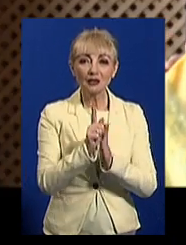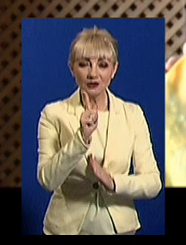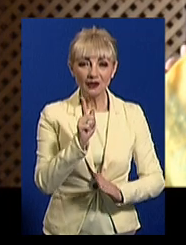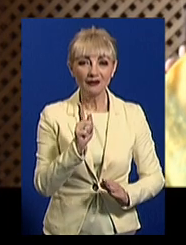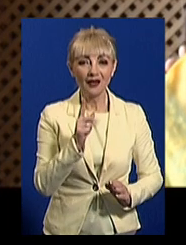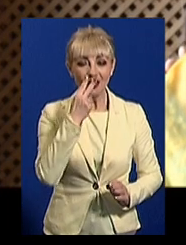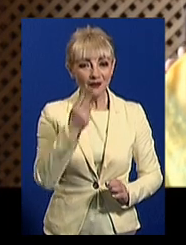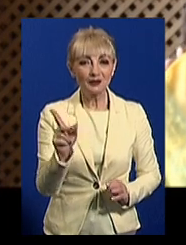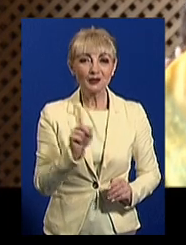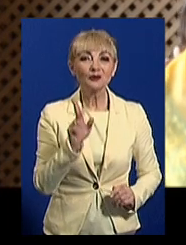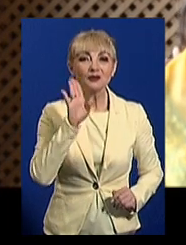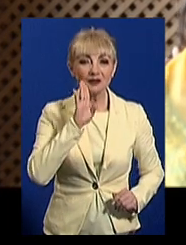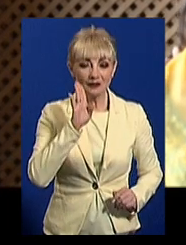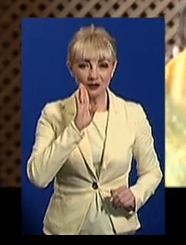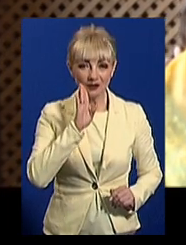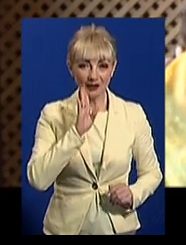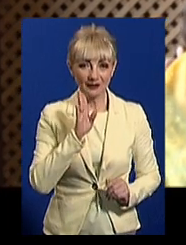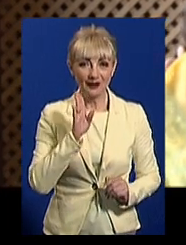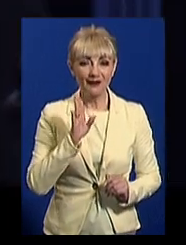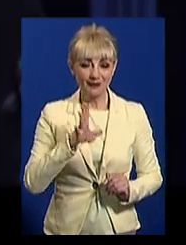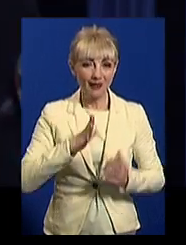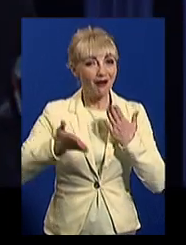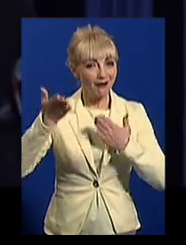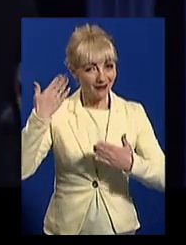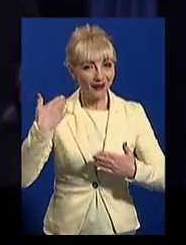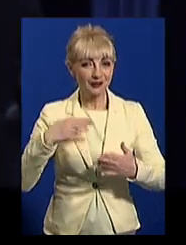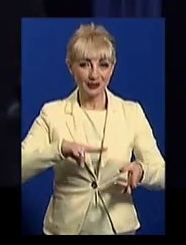видно, що дівчинка займалася раніше.